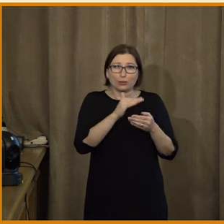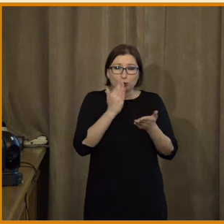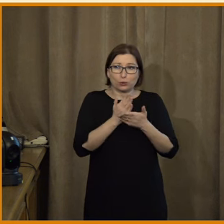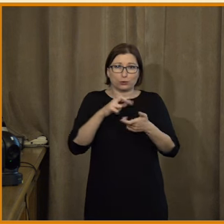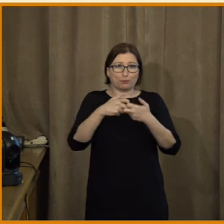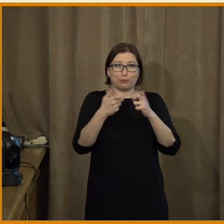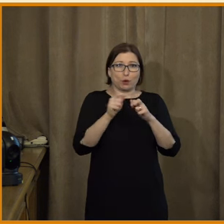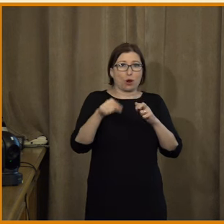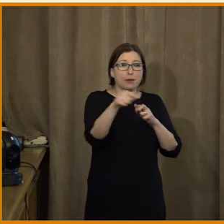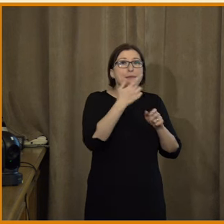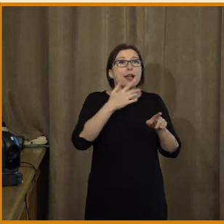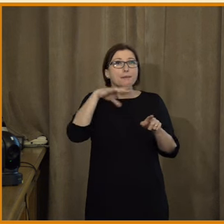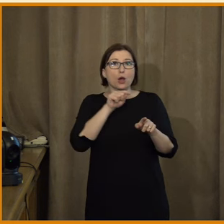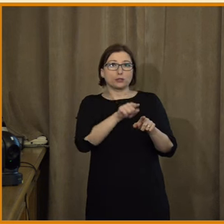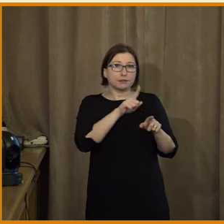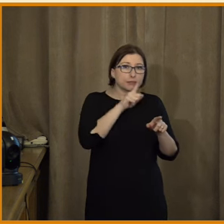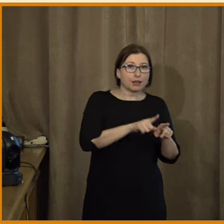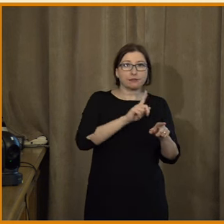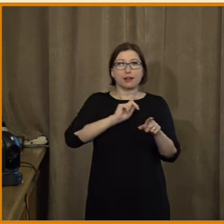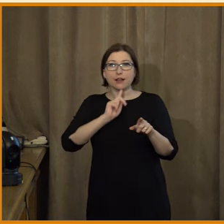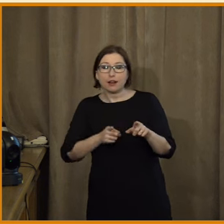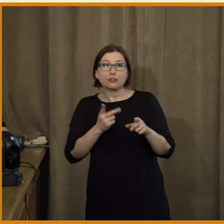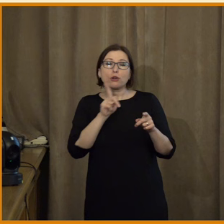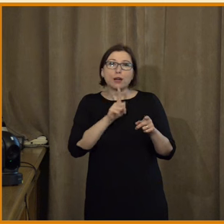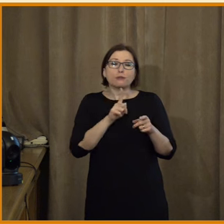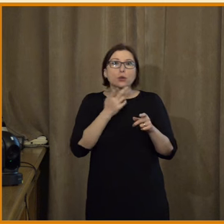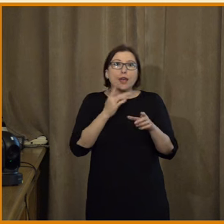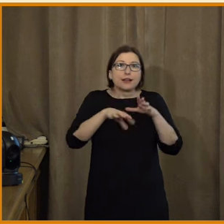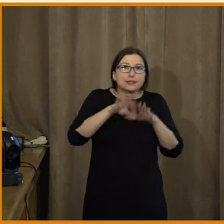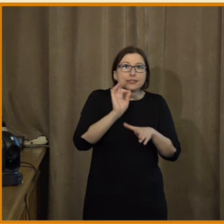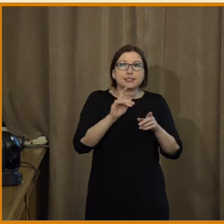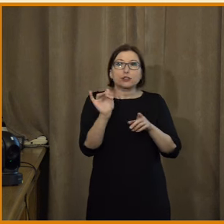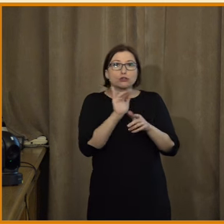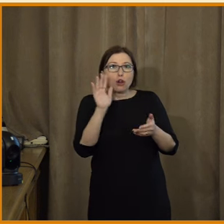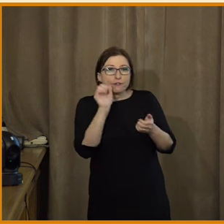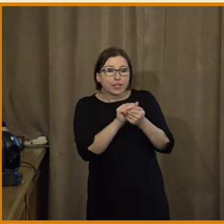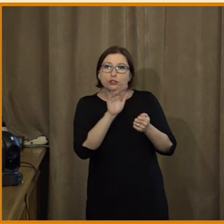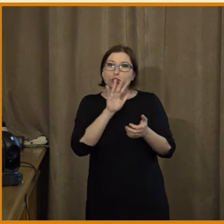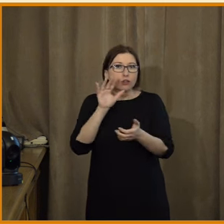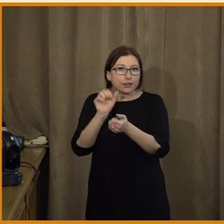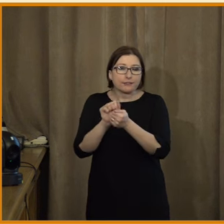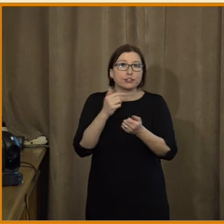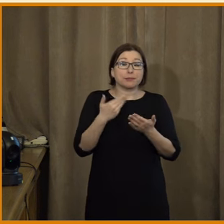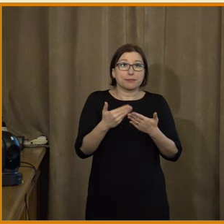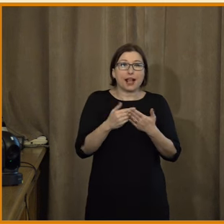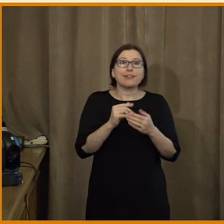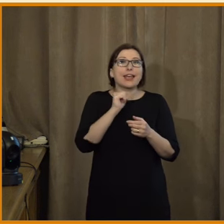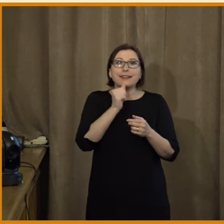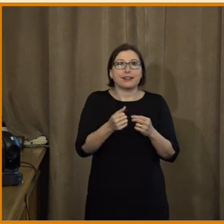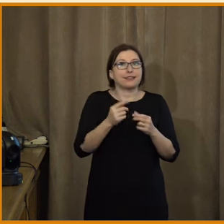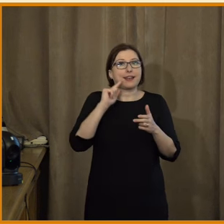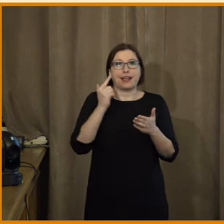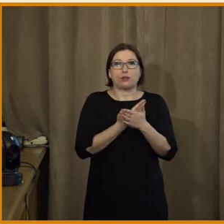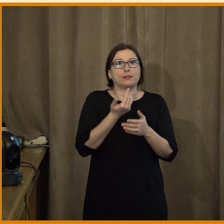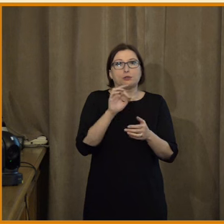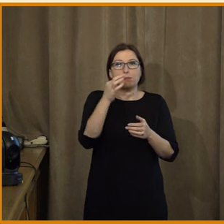problematické, extrémně metodologicky náročné. V podstatě se to úplně jednoznačně nedá. Musíme se smířit s že na tuhle otázku nikdy nebudeme mít